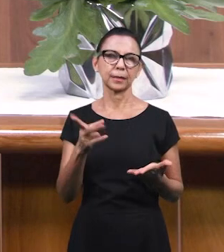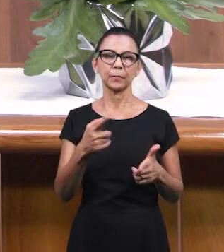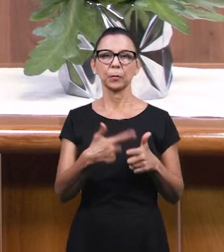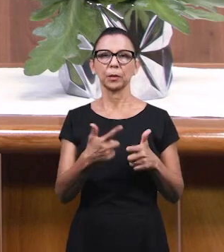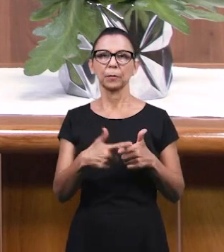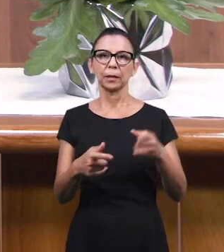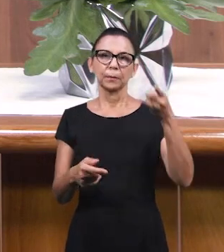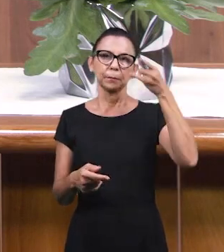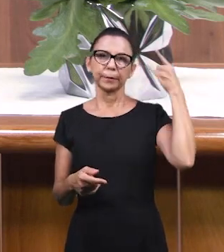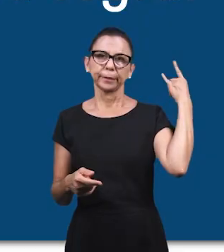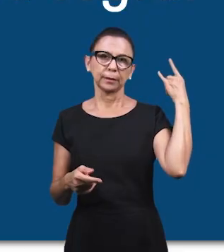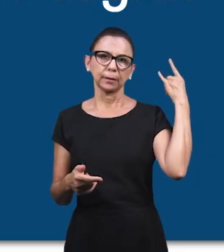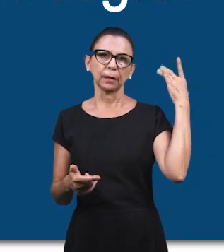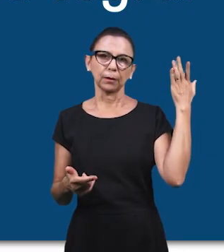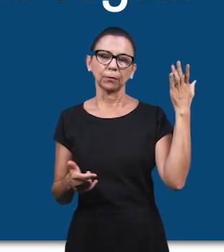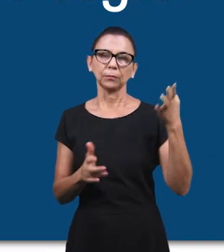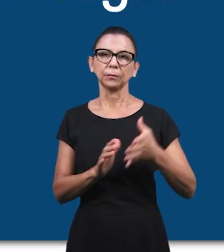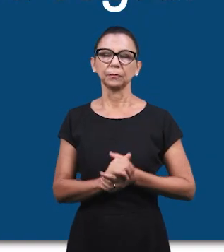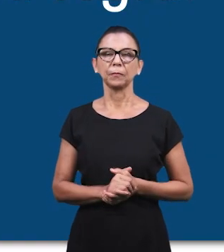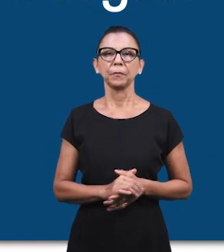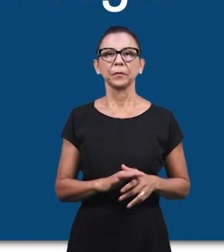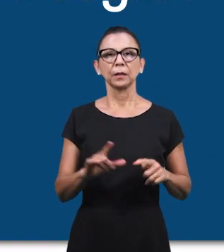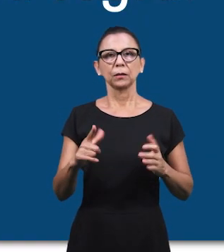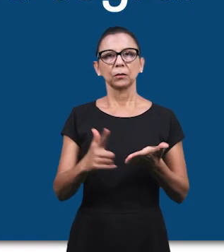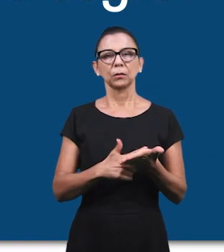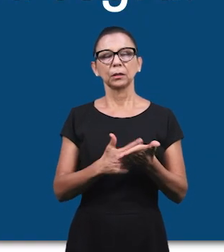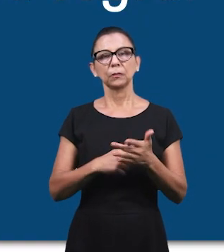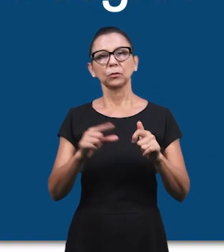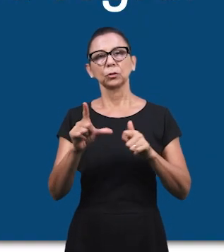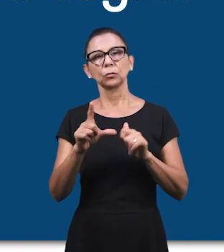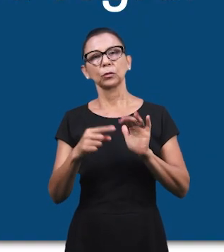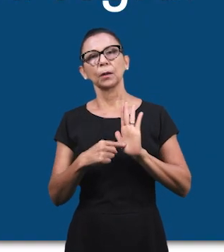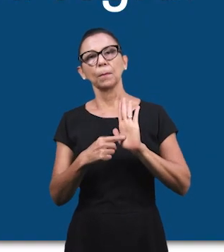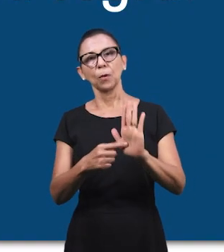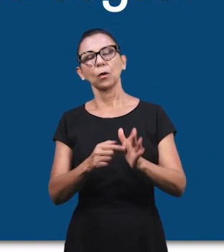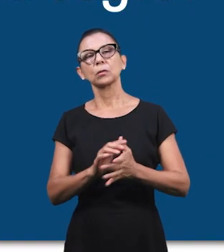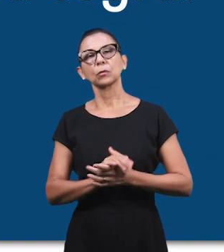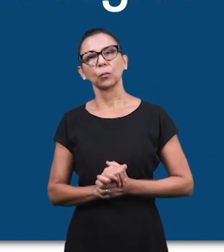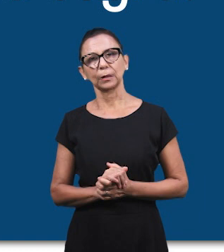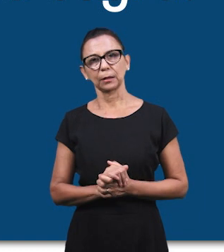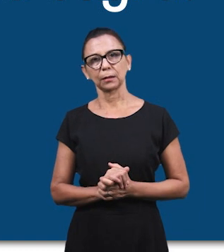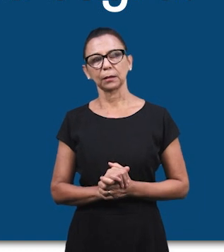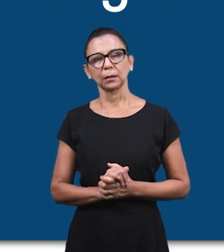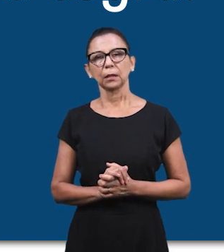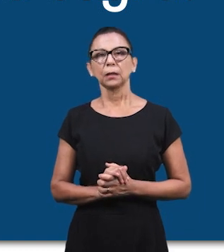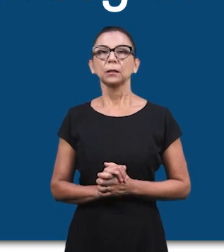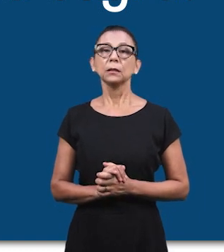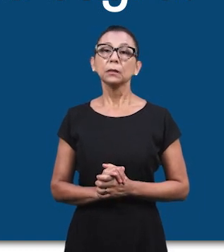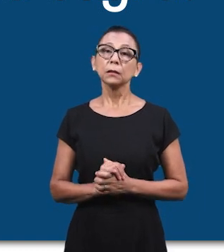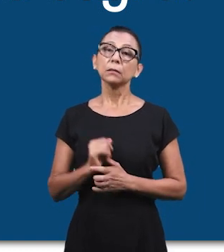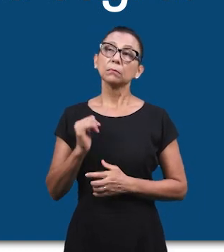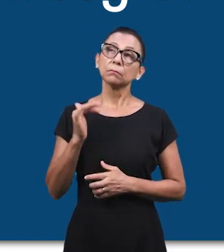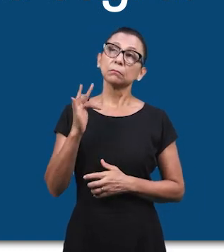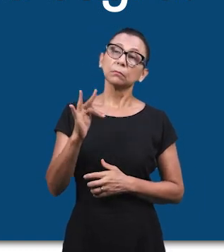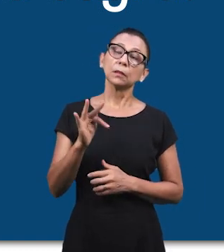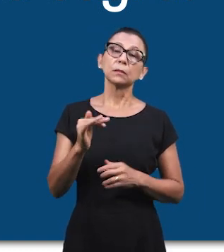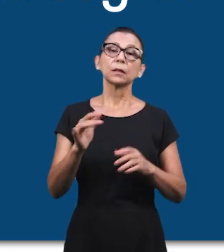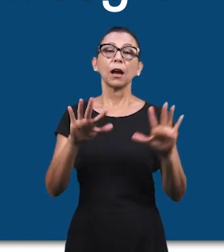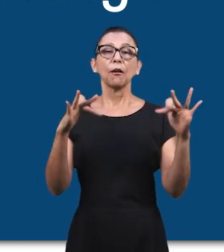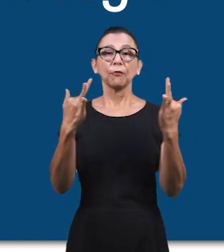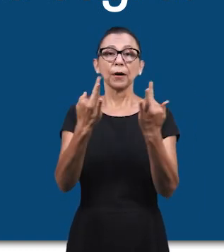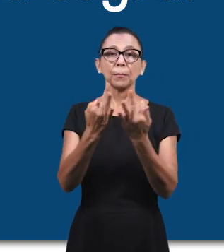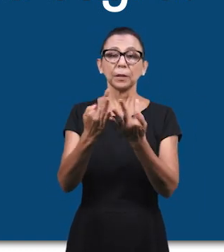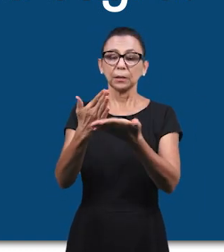которые воюют между собой. Обычно из-за материальных проблем. В Луке 12, Он